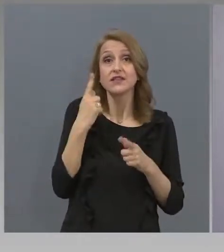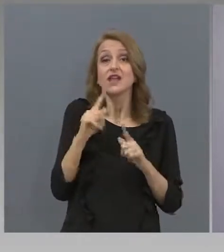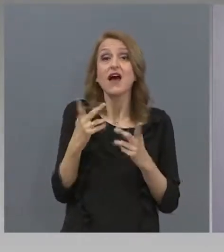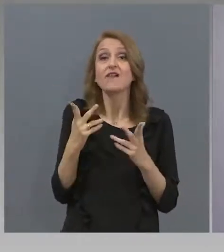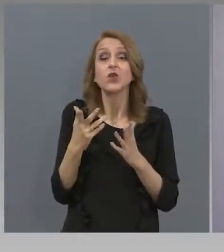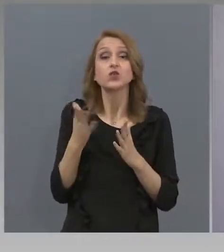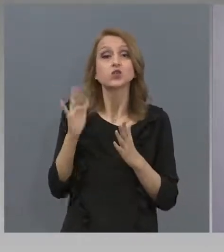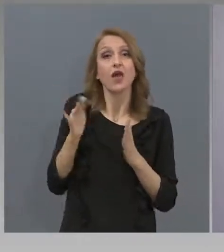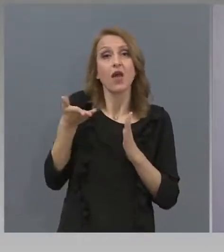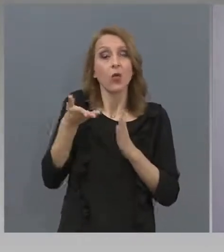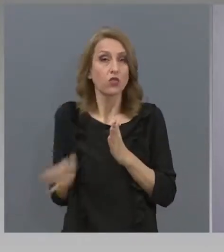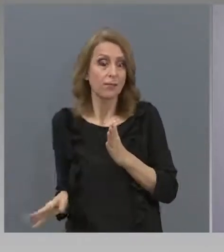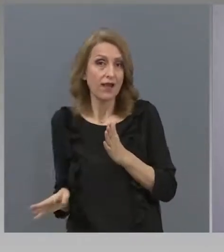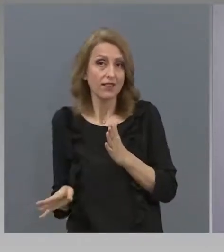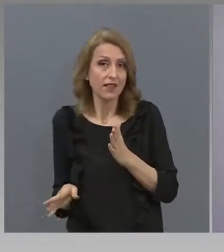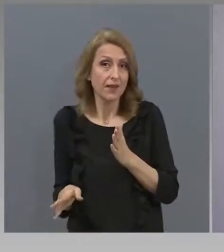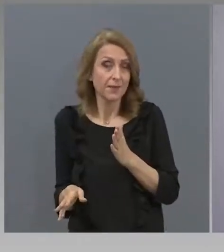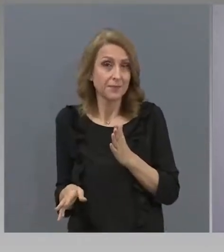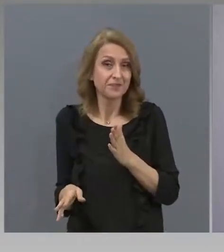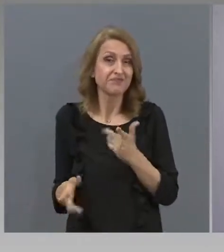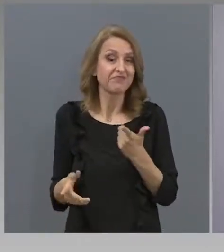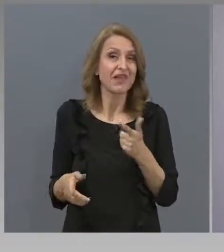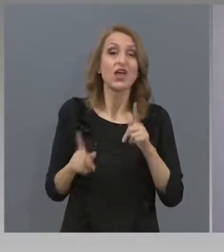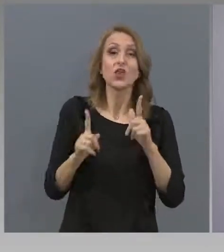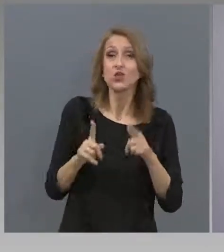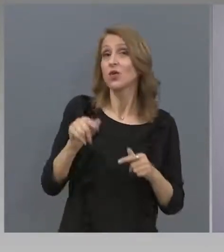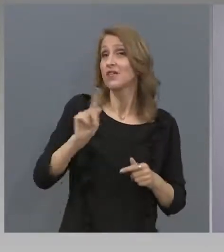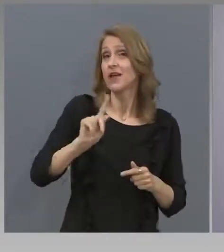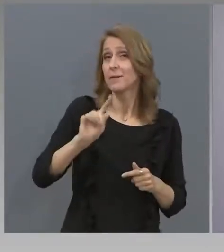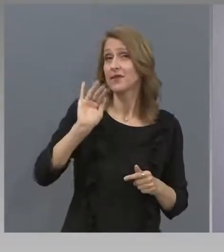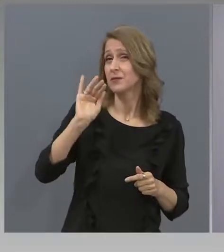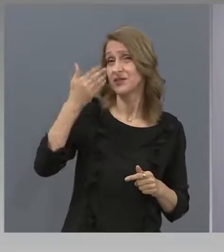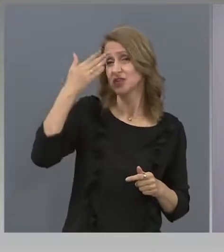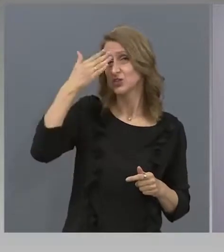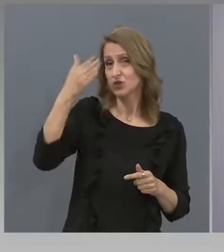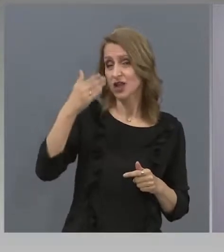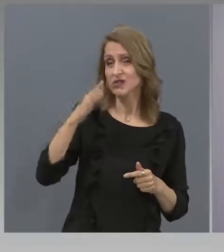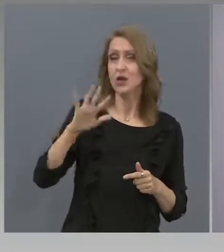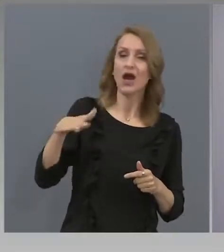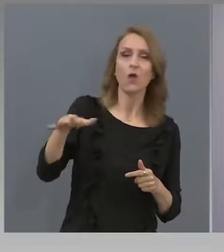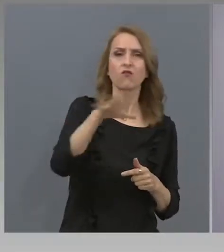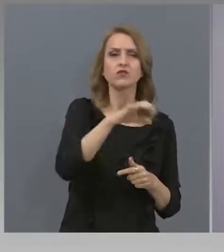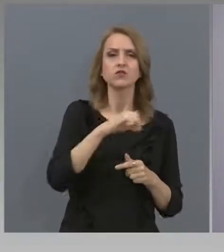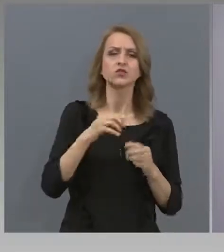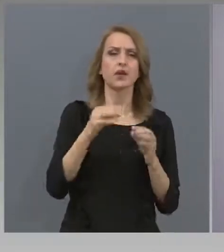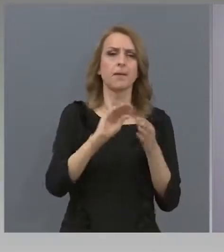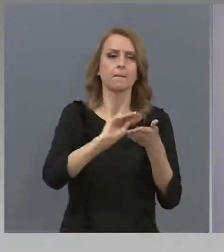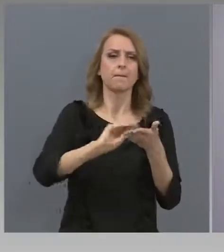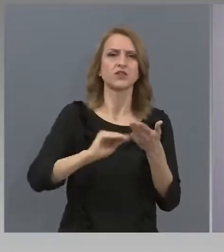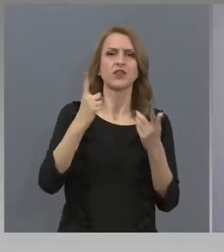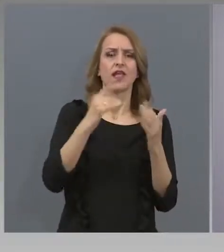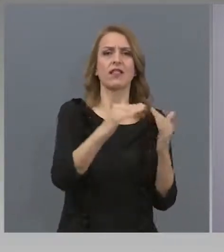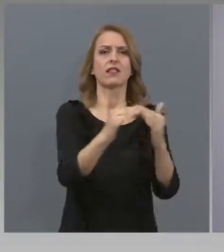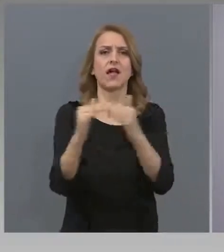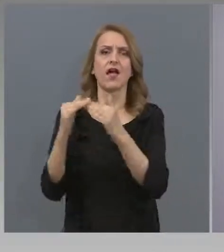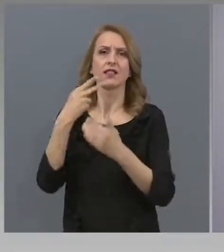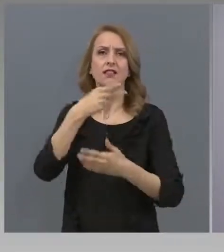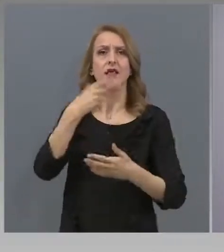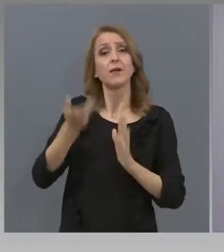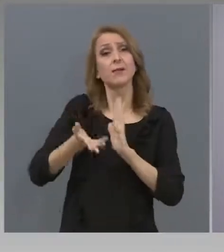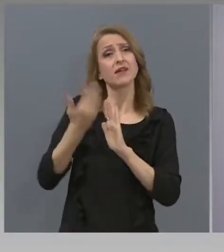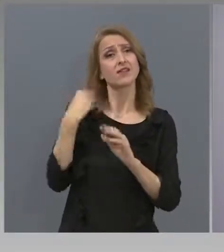Но тогава пък няма да бъде справедливо, ако всички се пишат по една тема, няма да бъдат справедливи